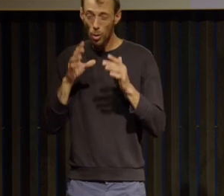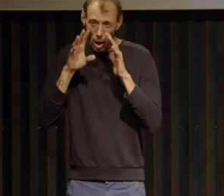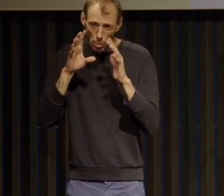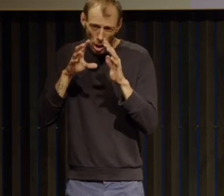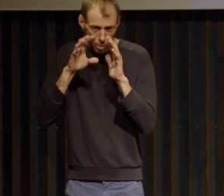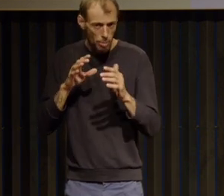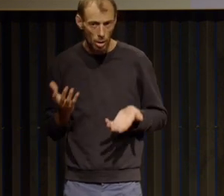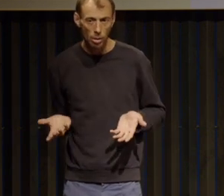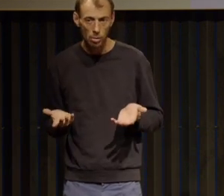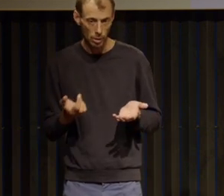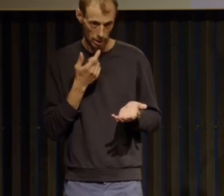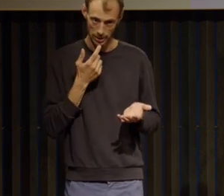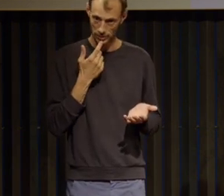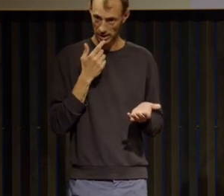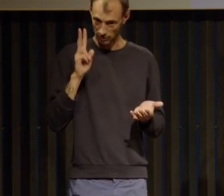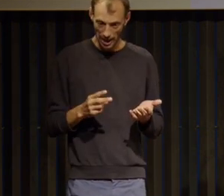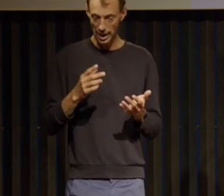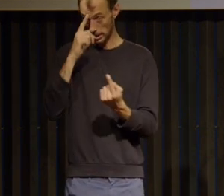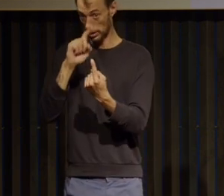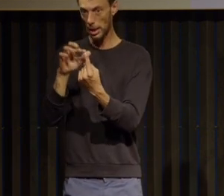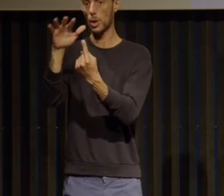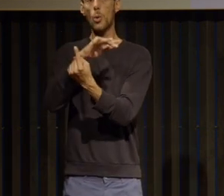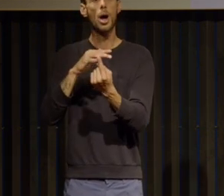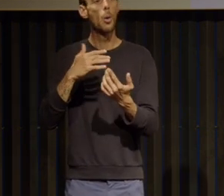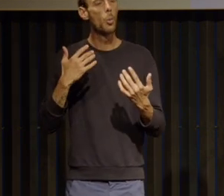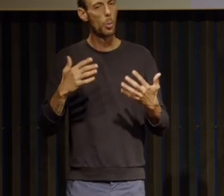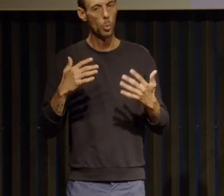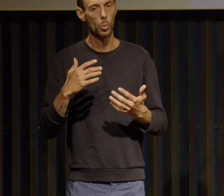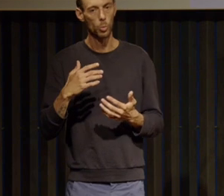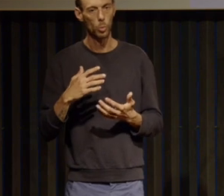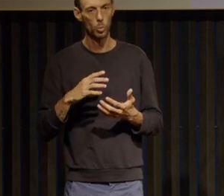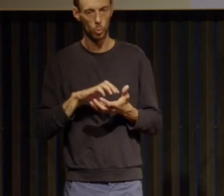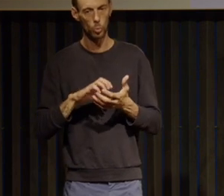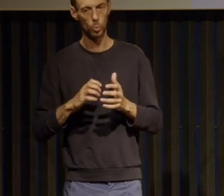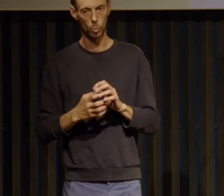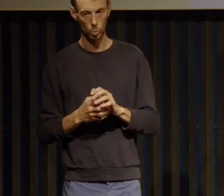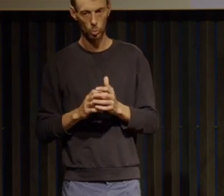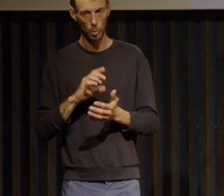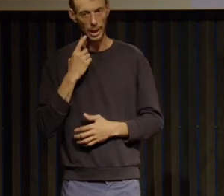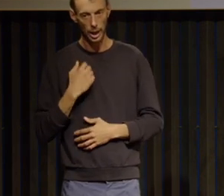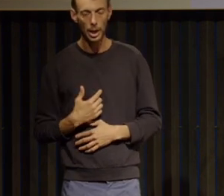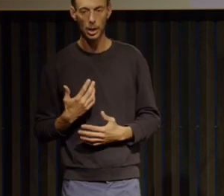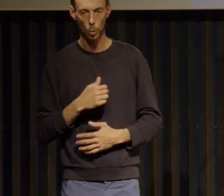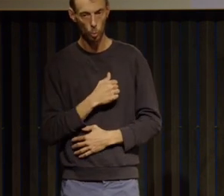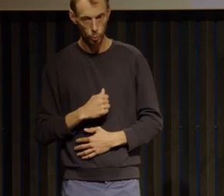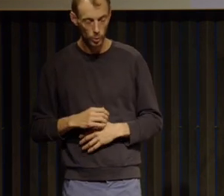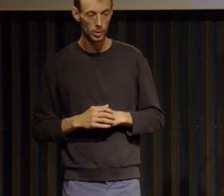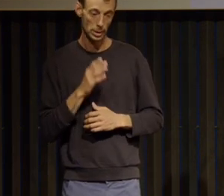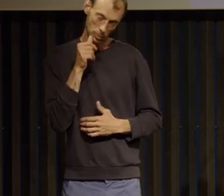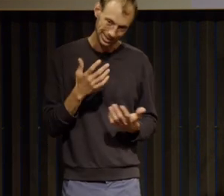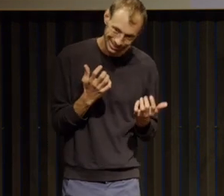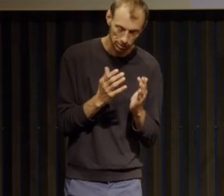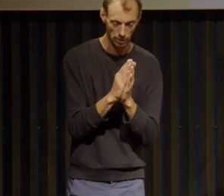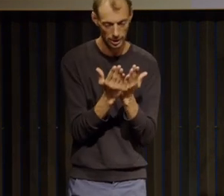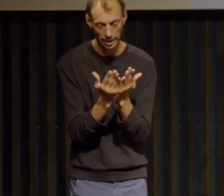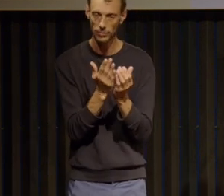compliqué ça a été une expérience socialement très éprouvante vraiment très éprouvante et j'essaye aussi de lever un peu ça dans le bouquin avec tout